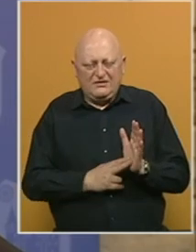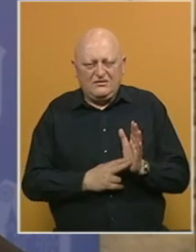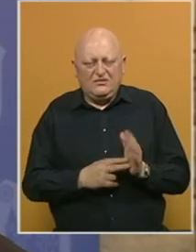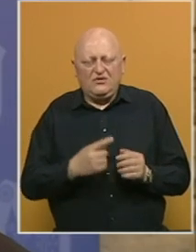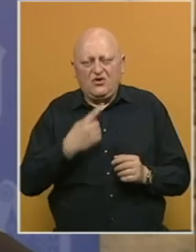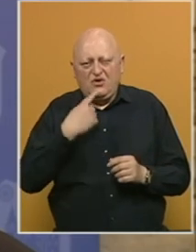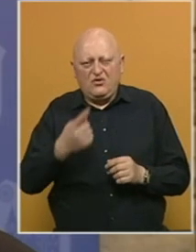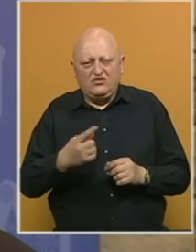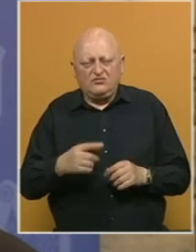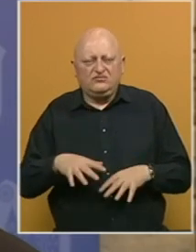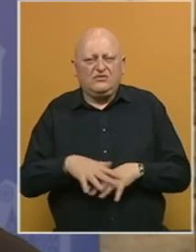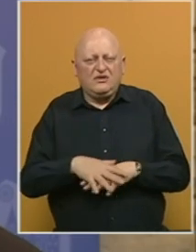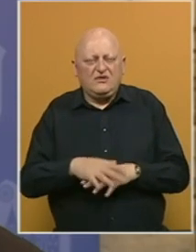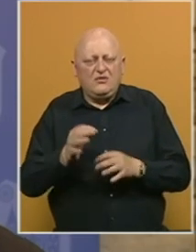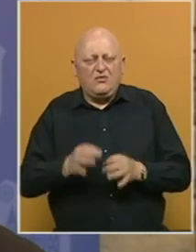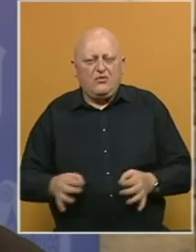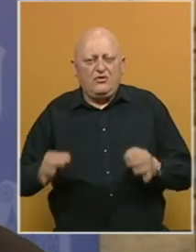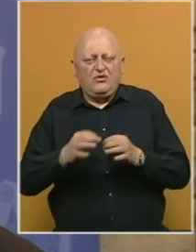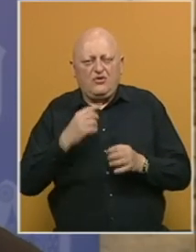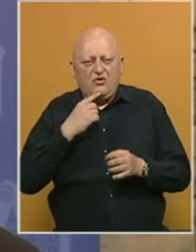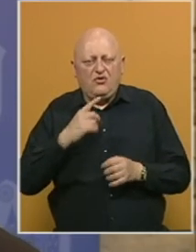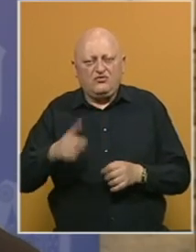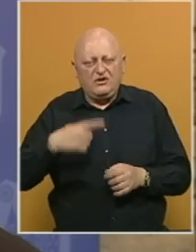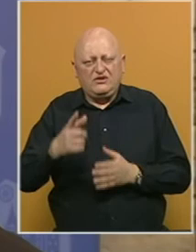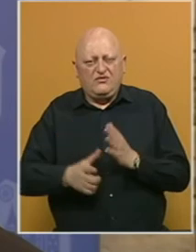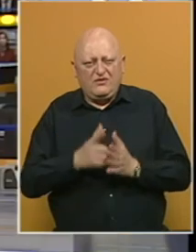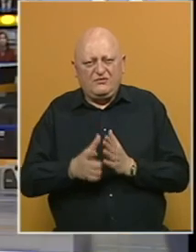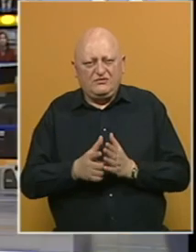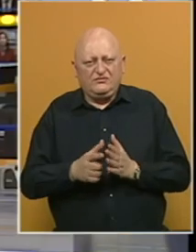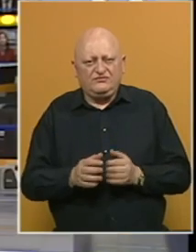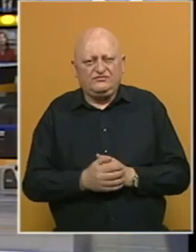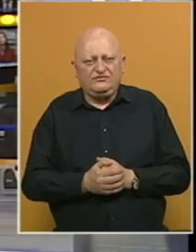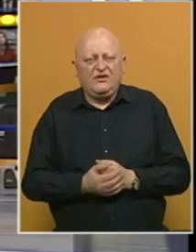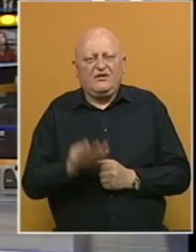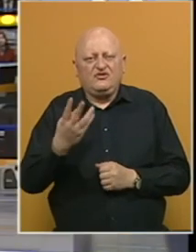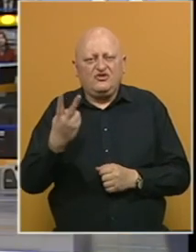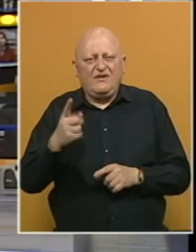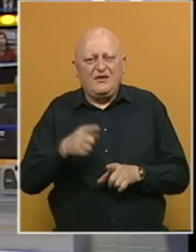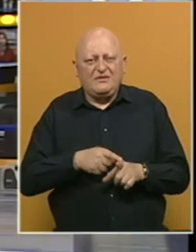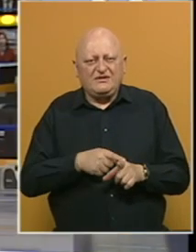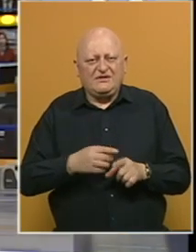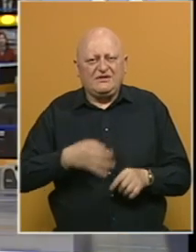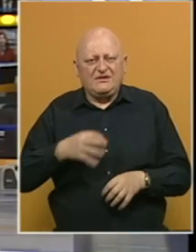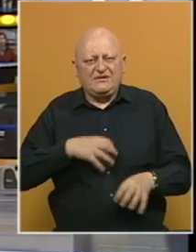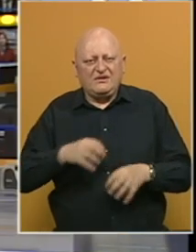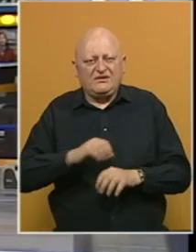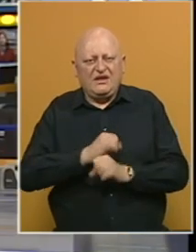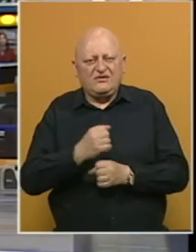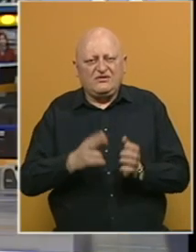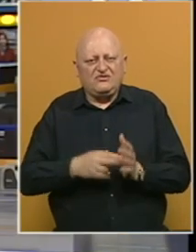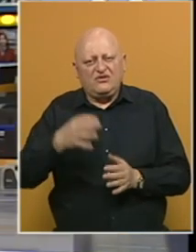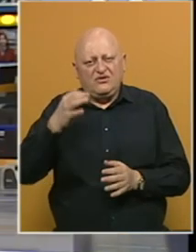Govorili smo o infrastrukturnim projektima koje ćemo razvojati u narodnom periodu. Više od dva mjeseca zdravstveni radnici u